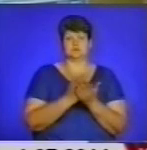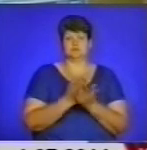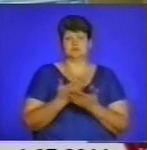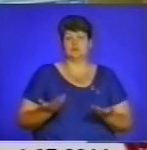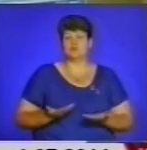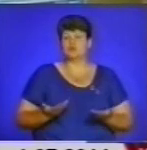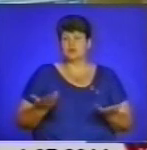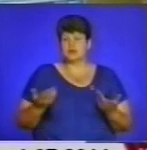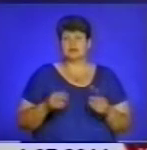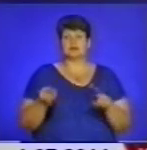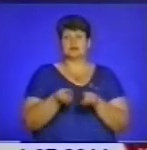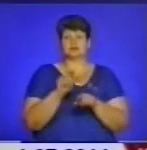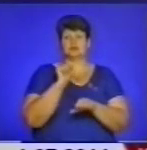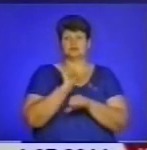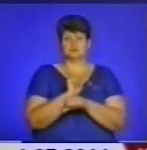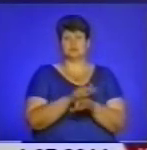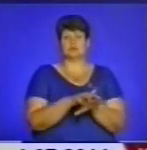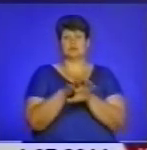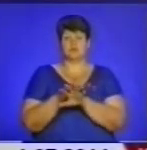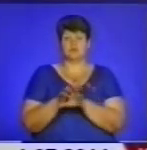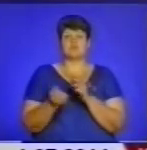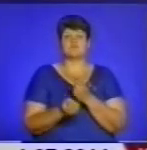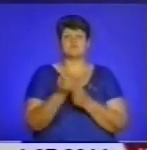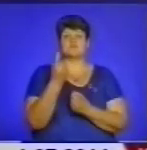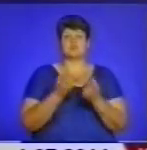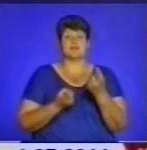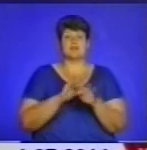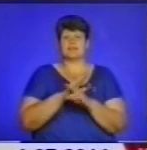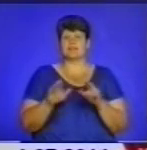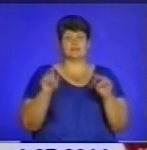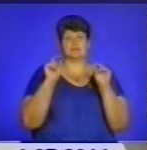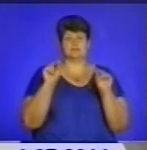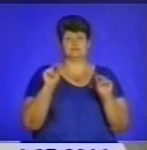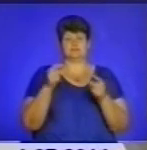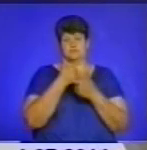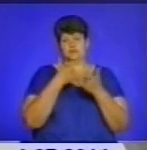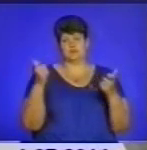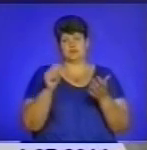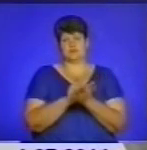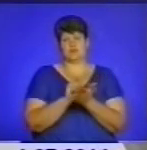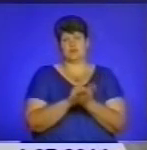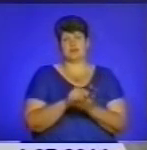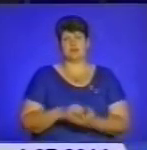Також припинення перерахунків здійснюється у разі виявлення неправдивої інформації щодо документів.